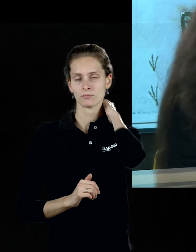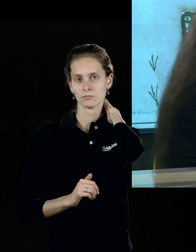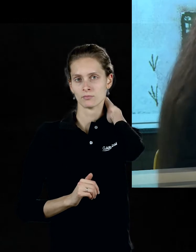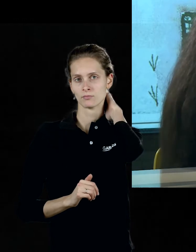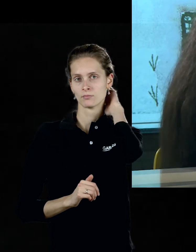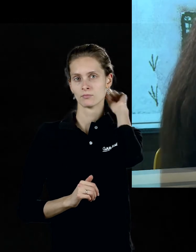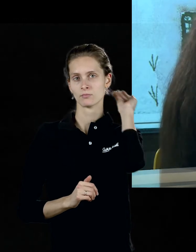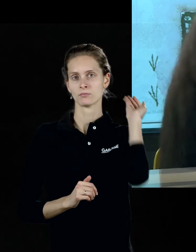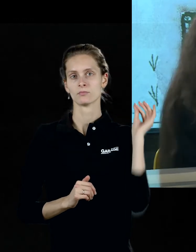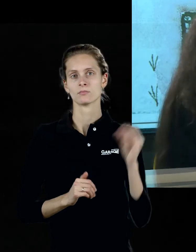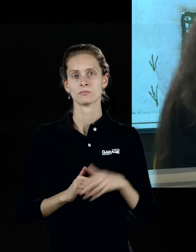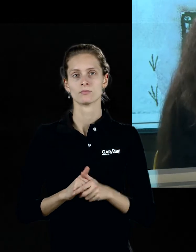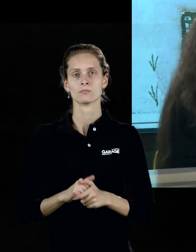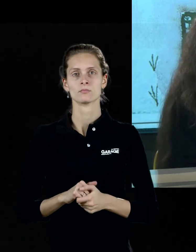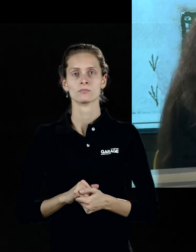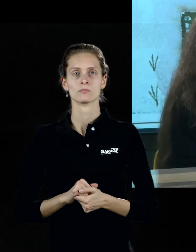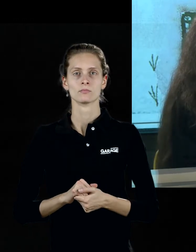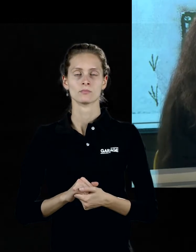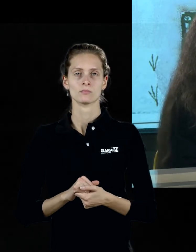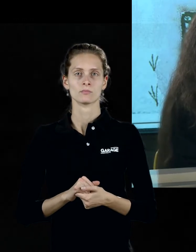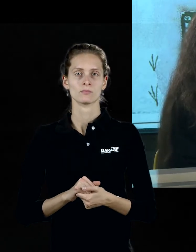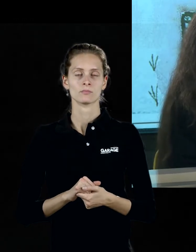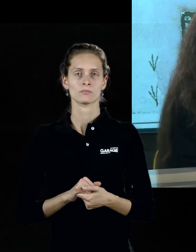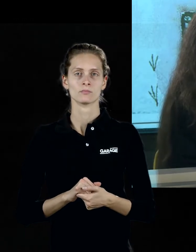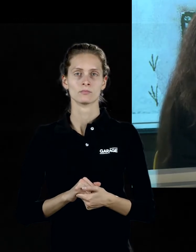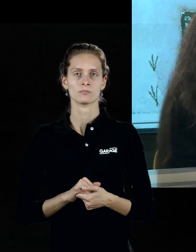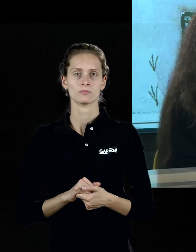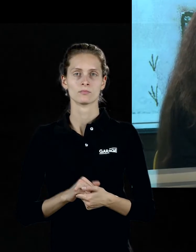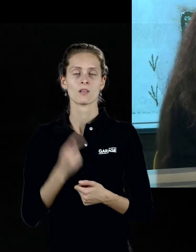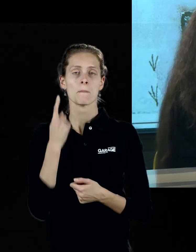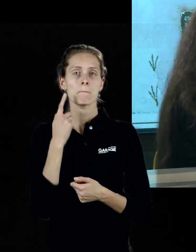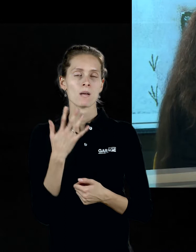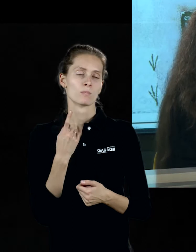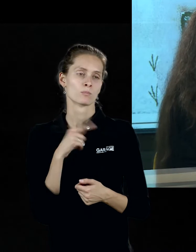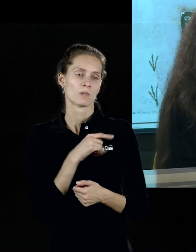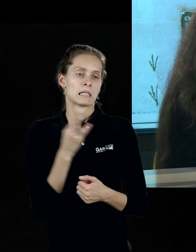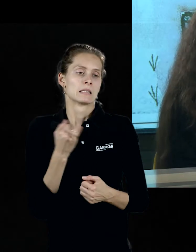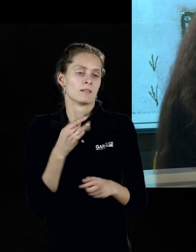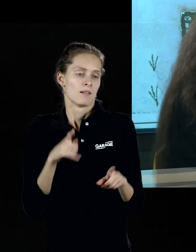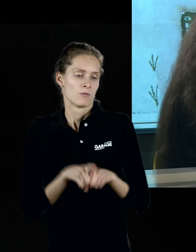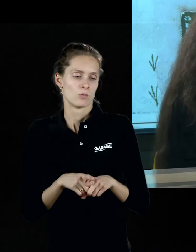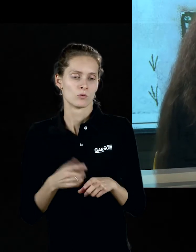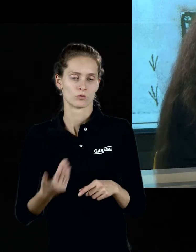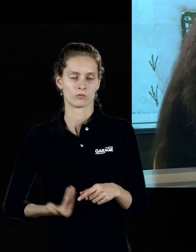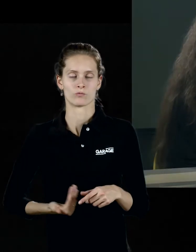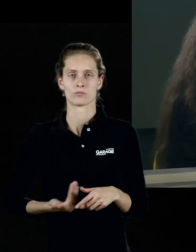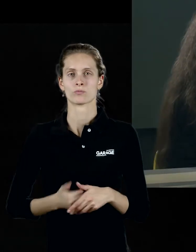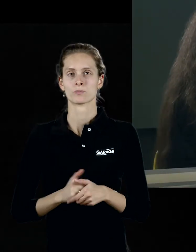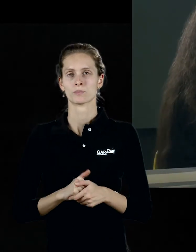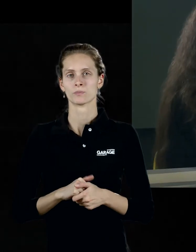почему его интересовали именно эти живые существа. При этом, естественно, когда мир находится в этом самом